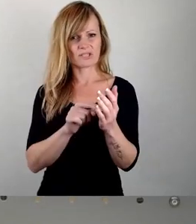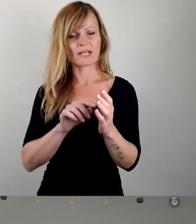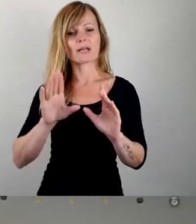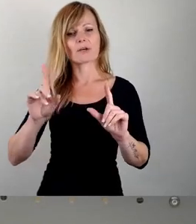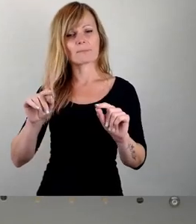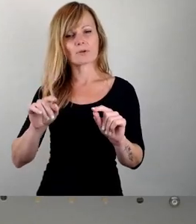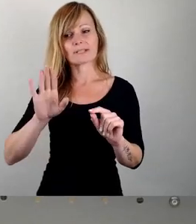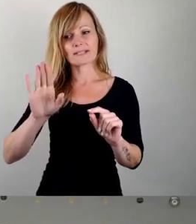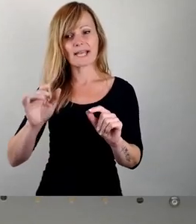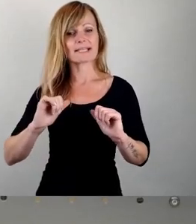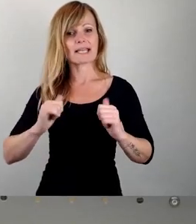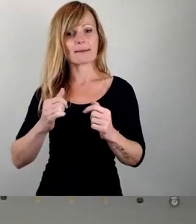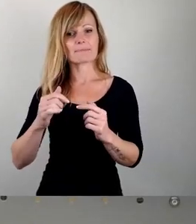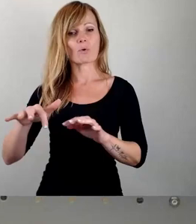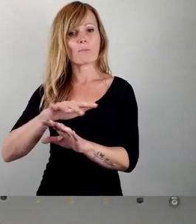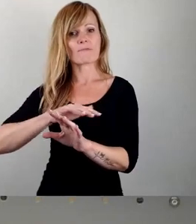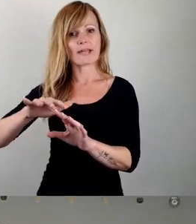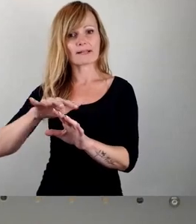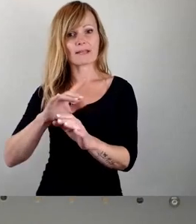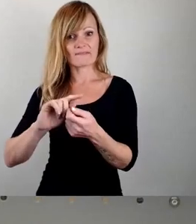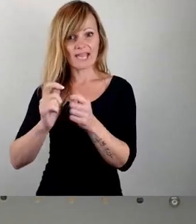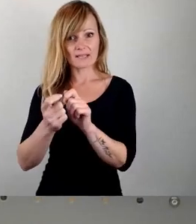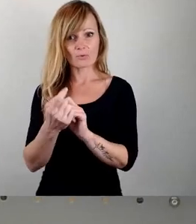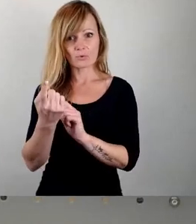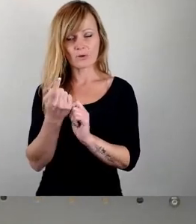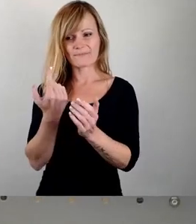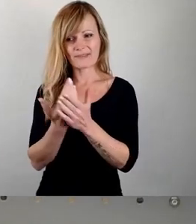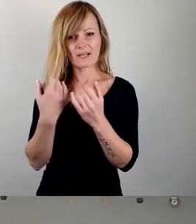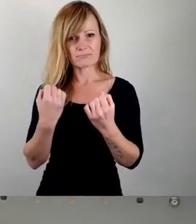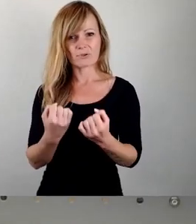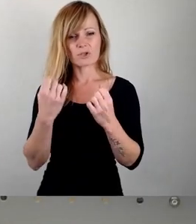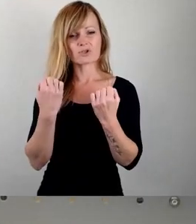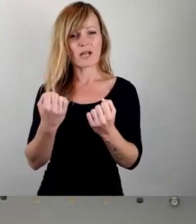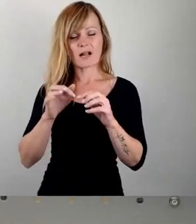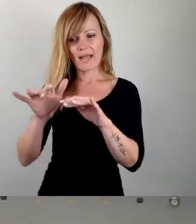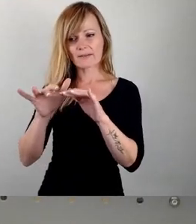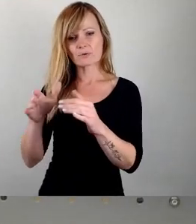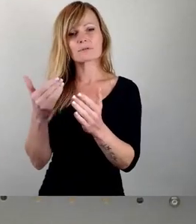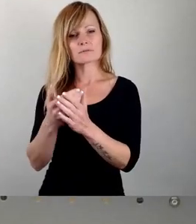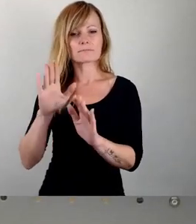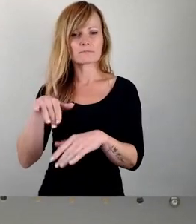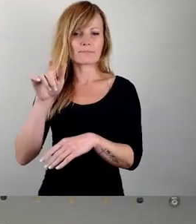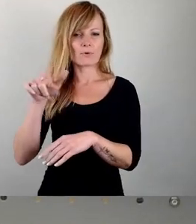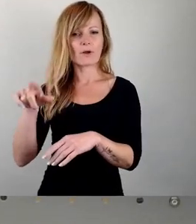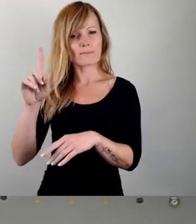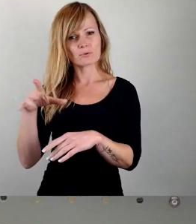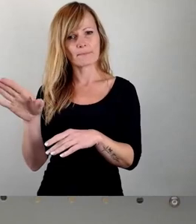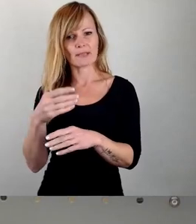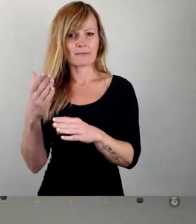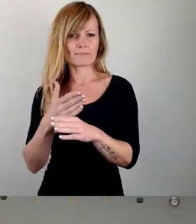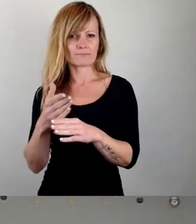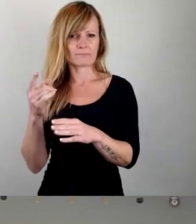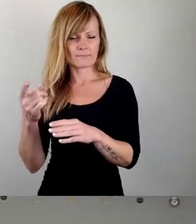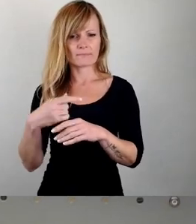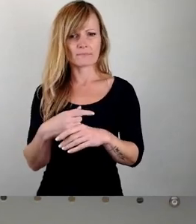Veränderungen kommt, die ihn maßgeblich beeinflussen. Das Volk versteht das meiste falsch, so schon